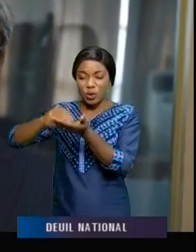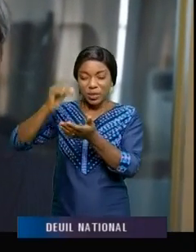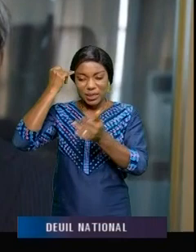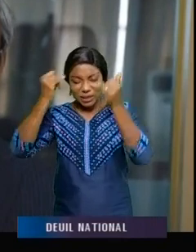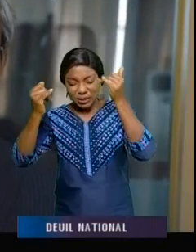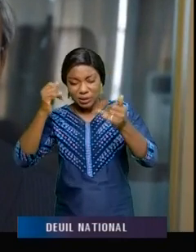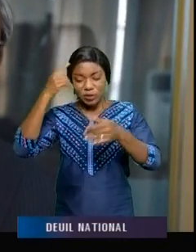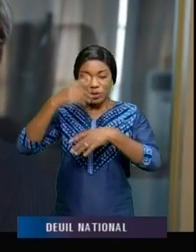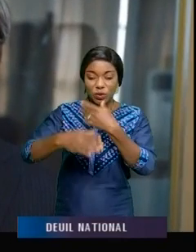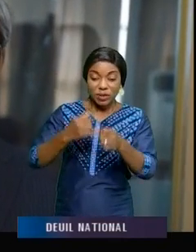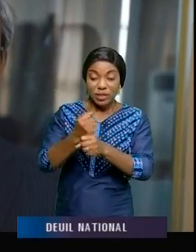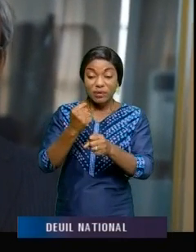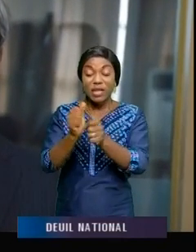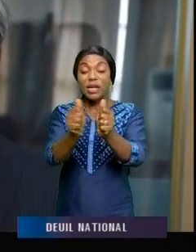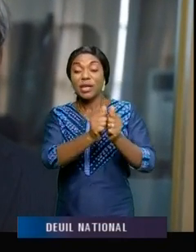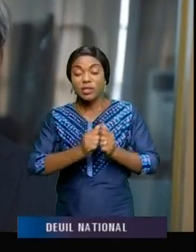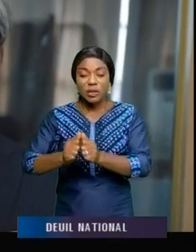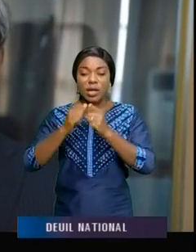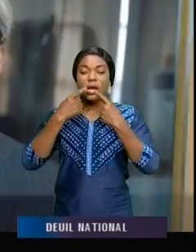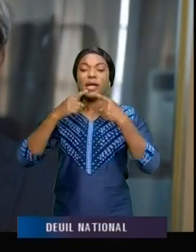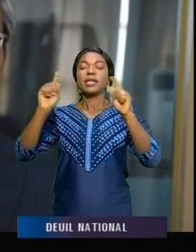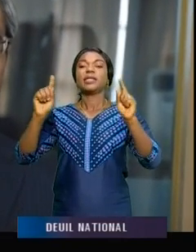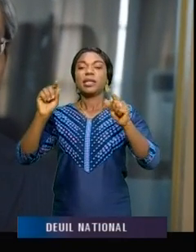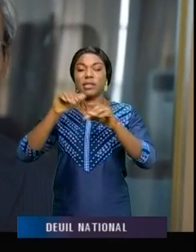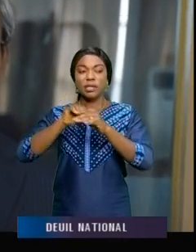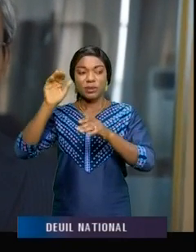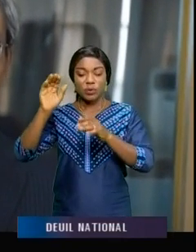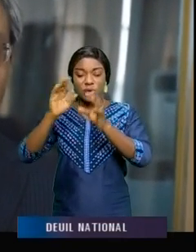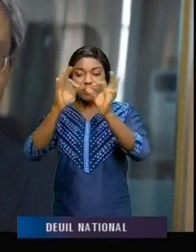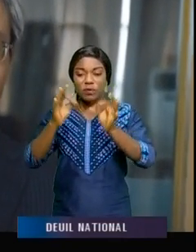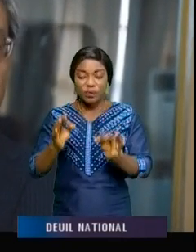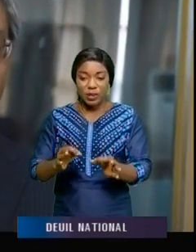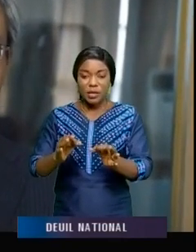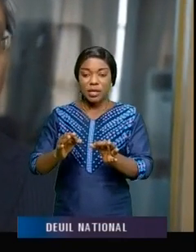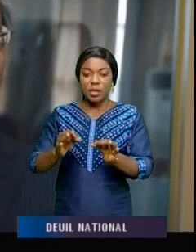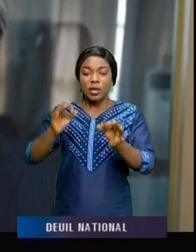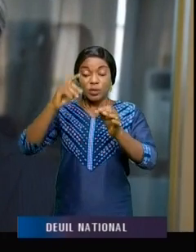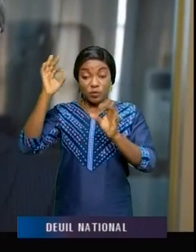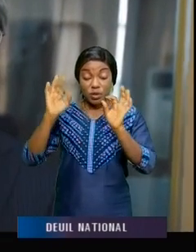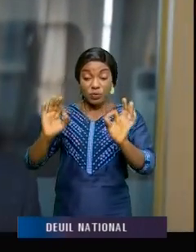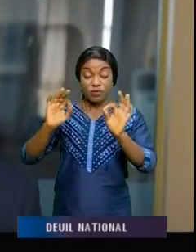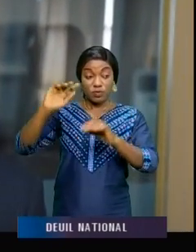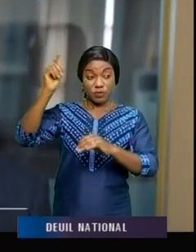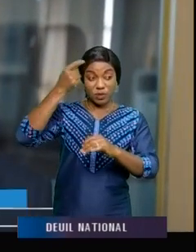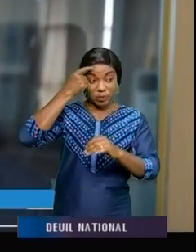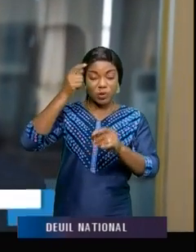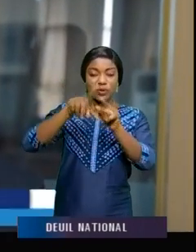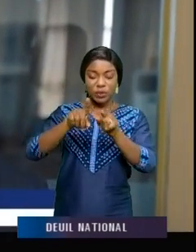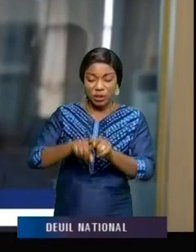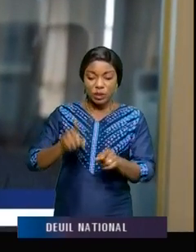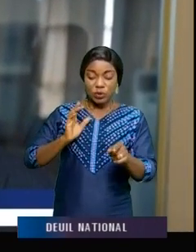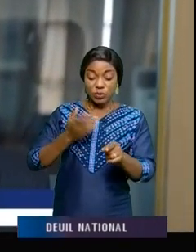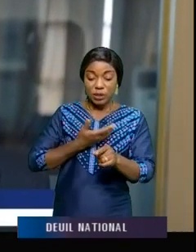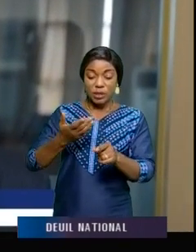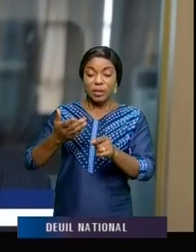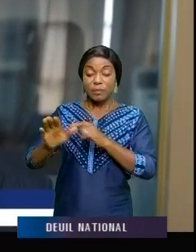voir le Premier ministre réussir à former un nouveau gouvernement le plus tôt possible. Bien sûr, le Japon